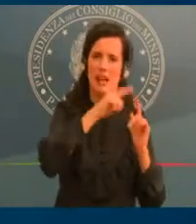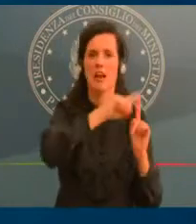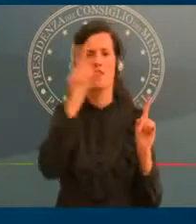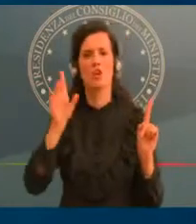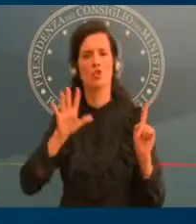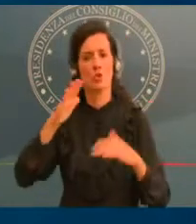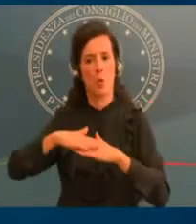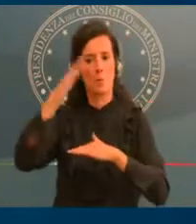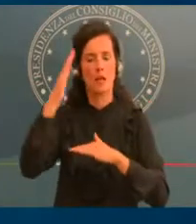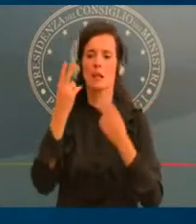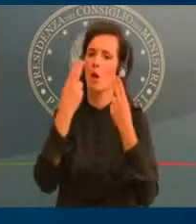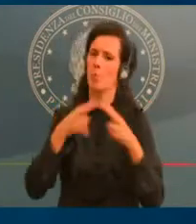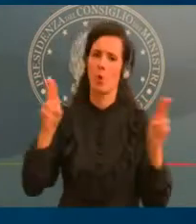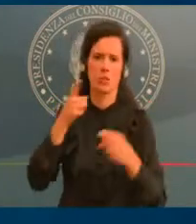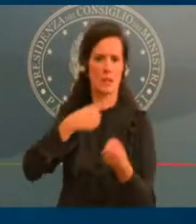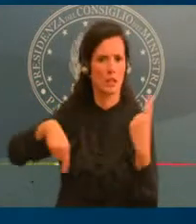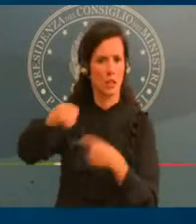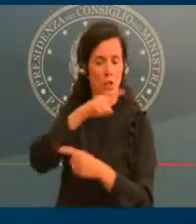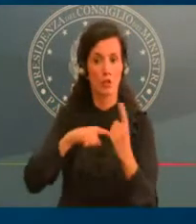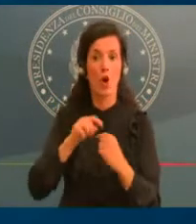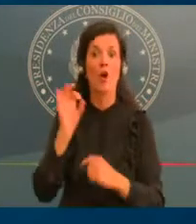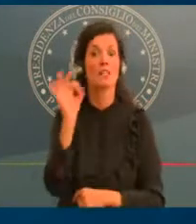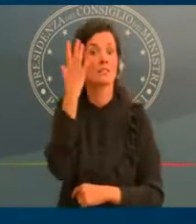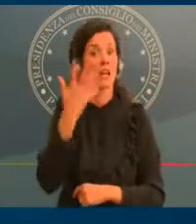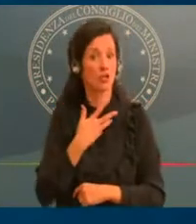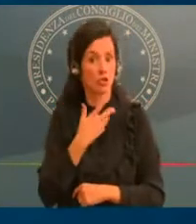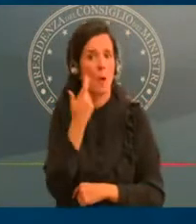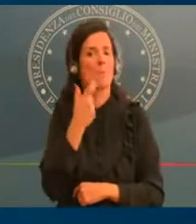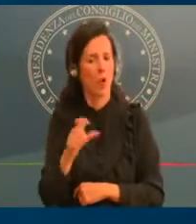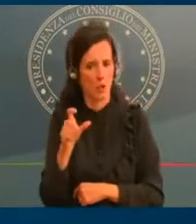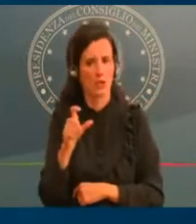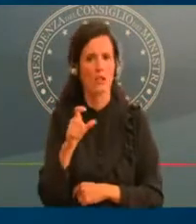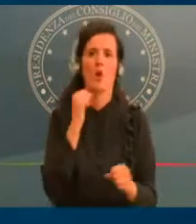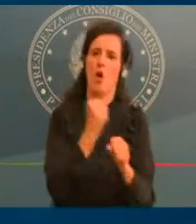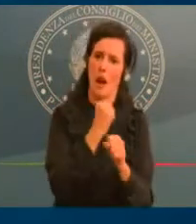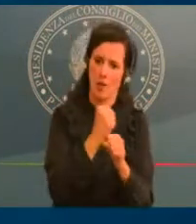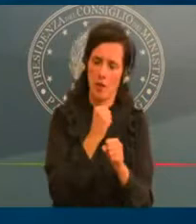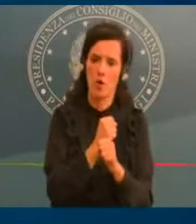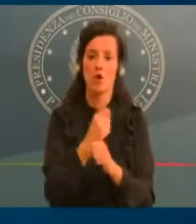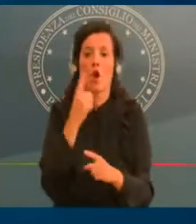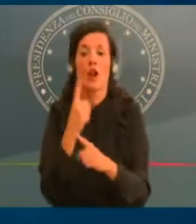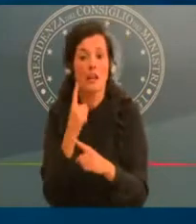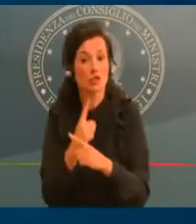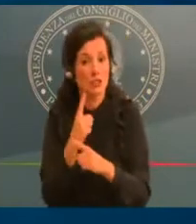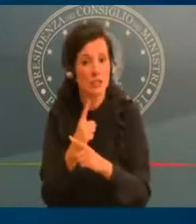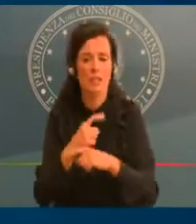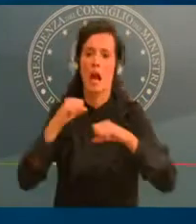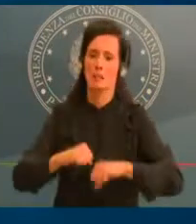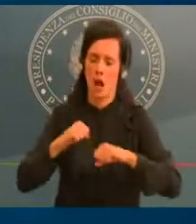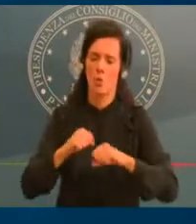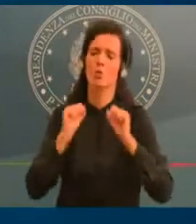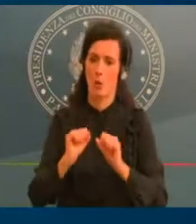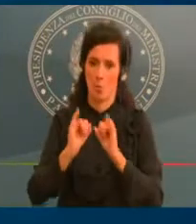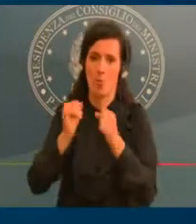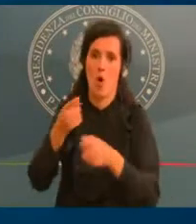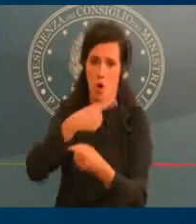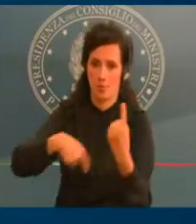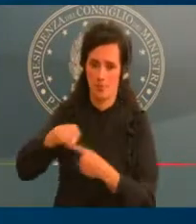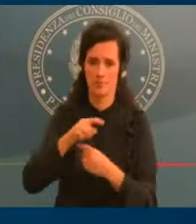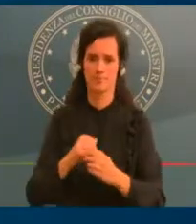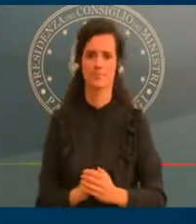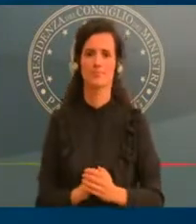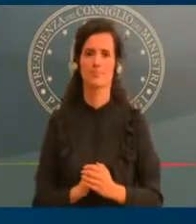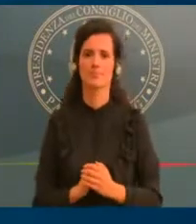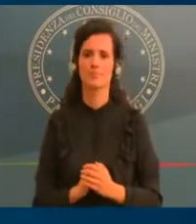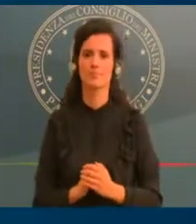necessità, salute. In aggiunta, ecco vedete le misure diventano via via più restrittive, qui è